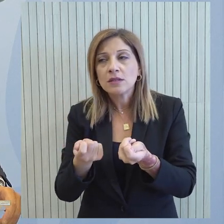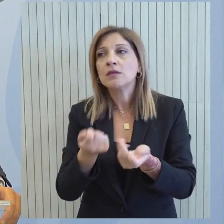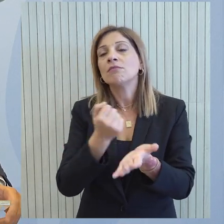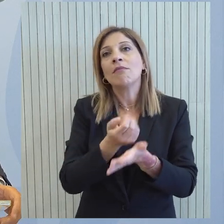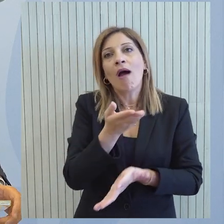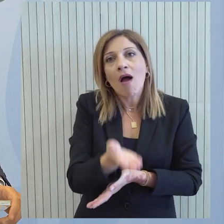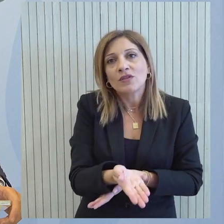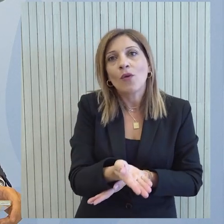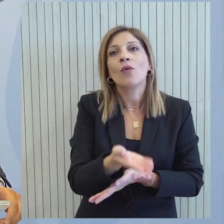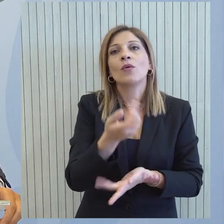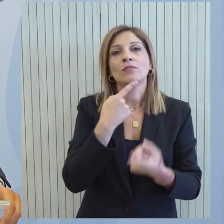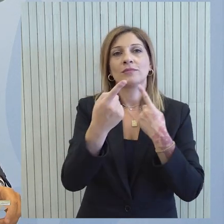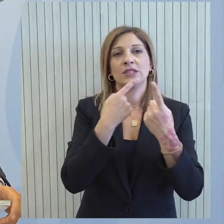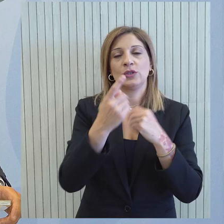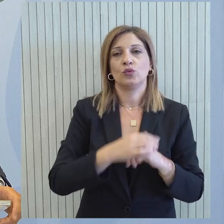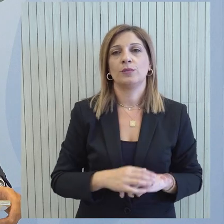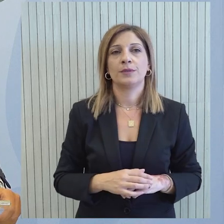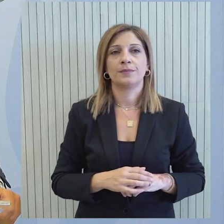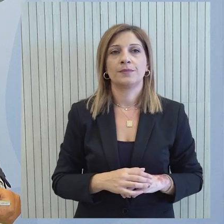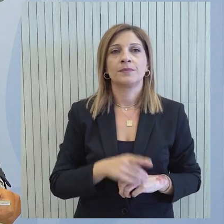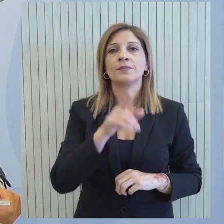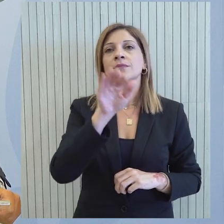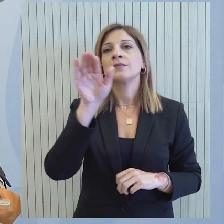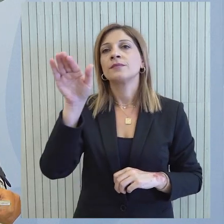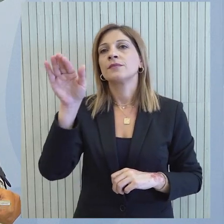αλλαγή του φορέλιοποίησης και είναι αυτά που συζητώνεται